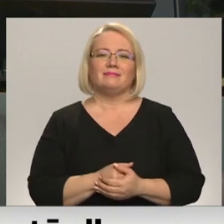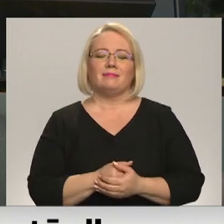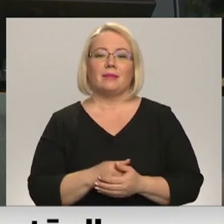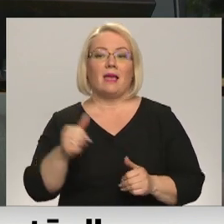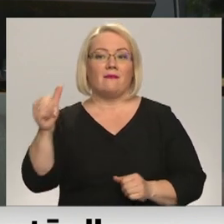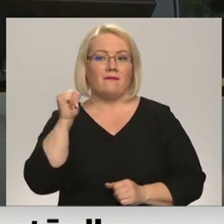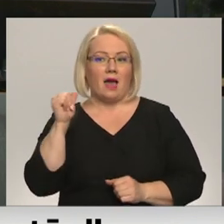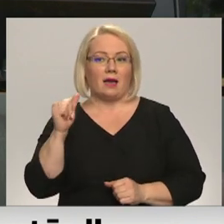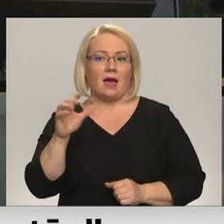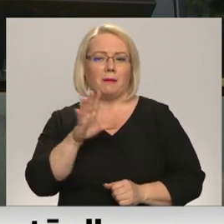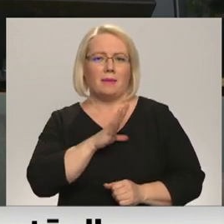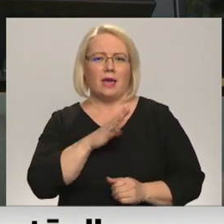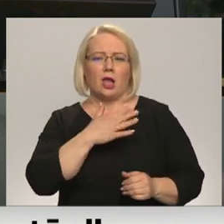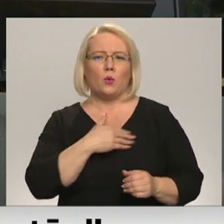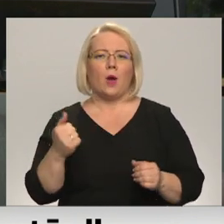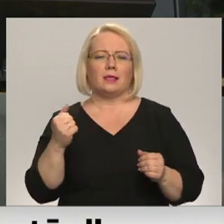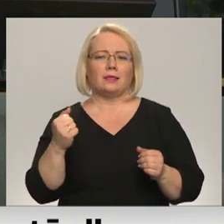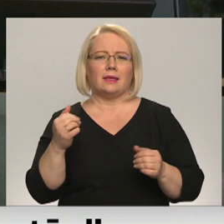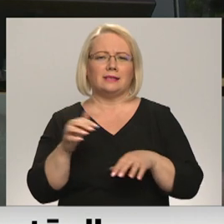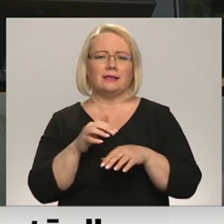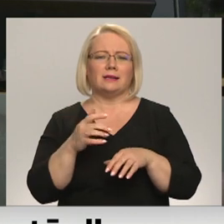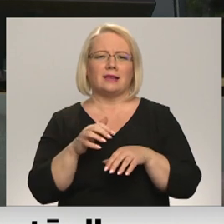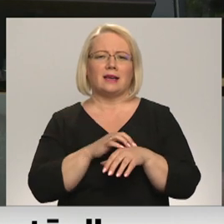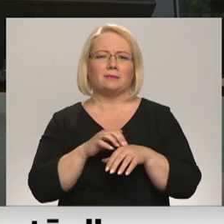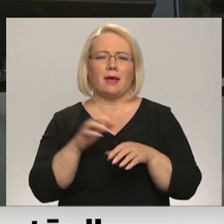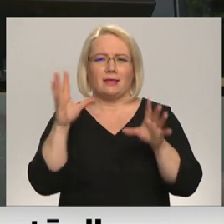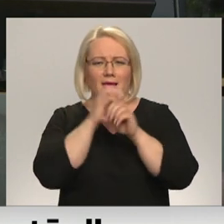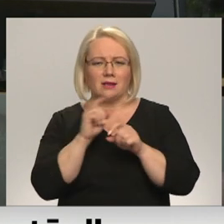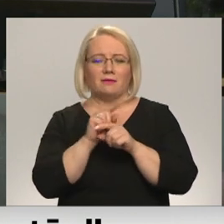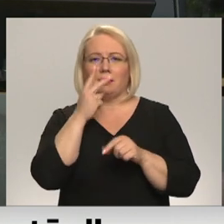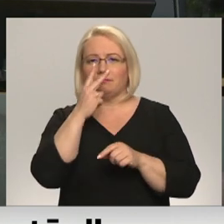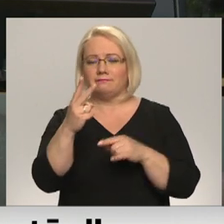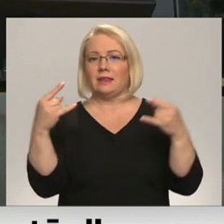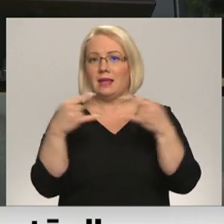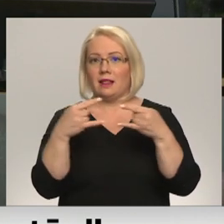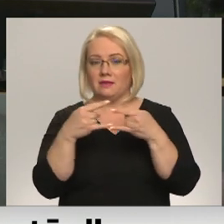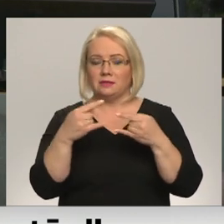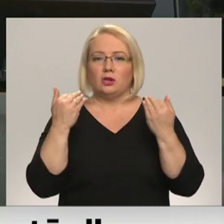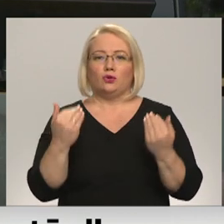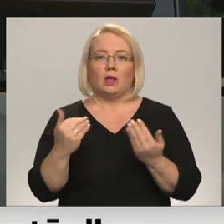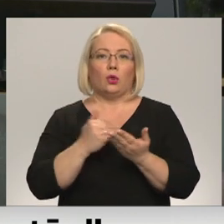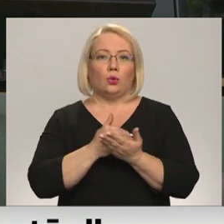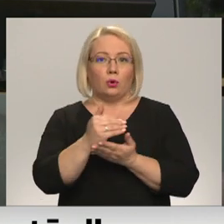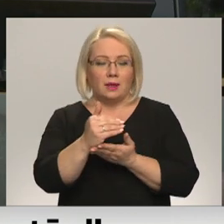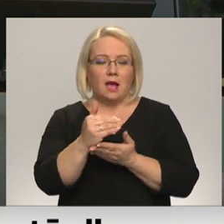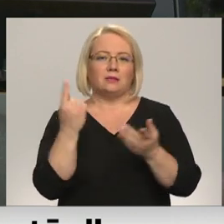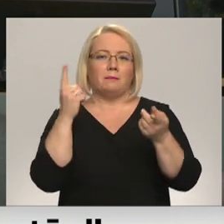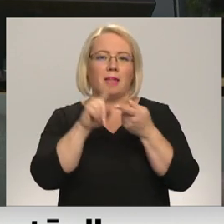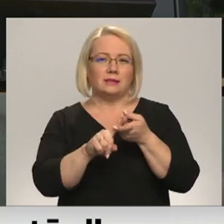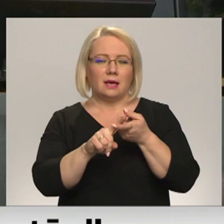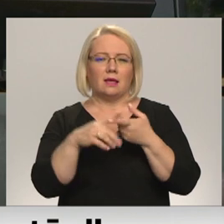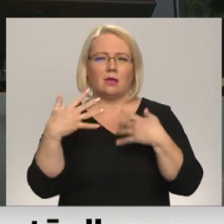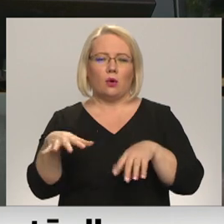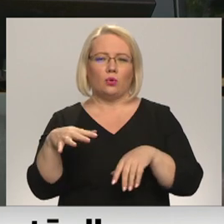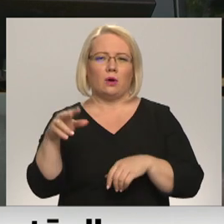Vakar mēs atvidījām spraigu nakti, kurai varēs sakot līdz arī Latvijas televīzijas pirmajā kanālās. Šodien mēs turpināsim. Pieslēgties var jau no